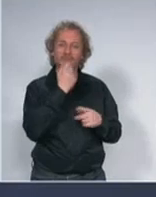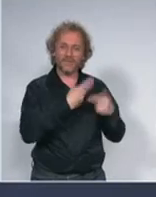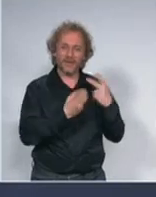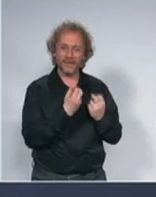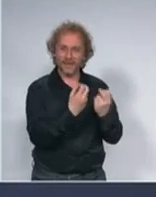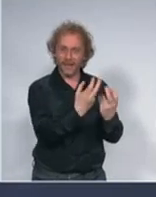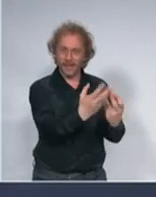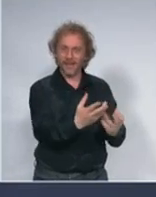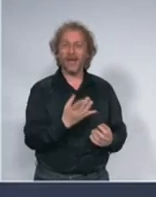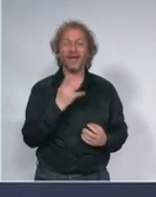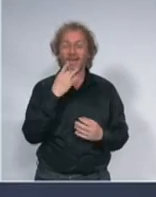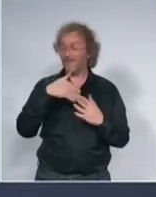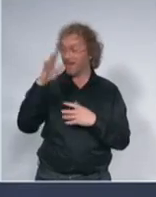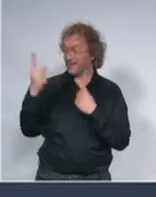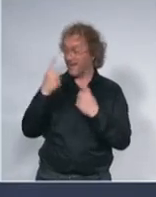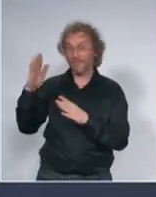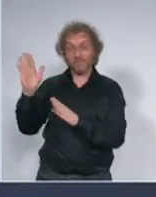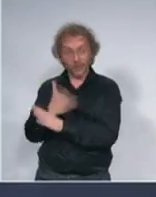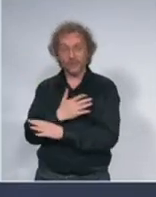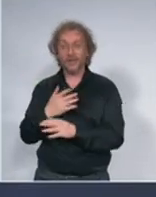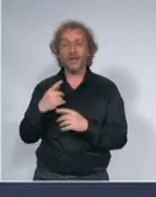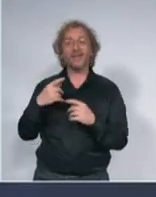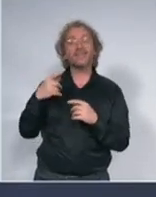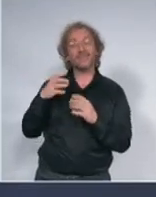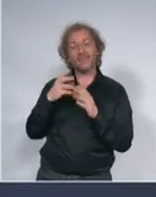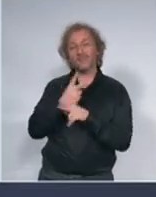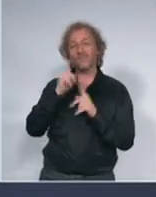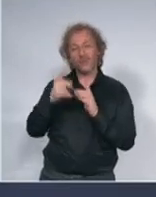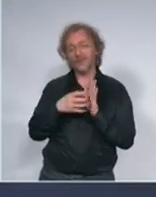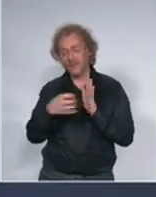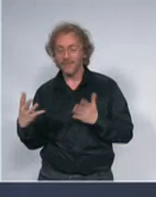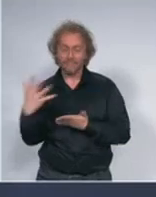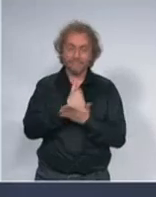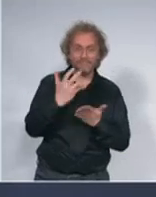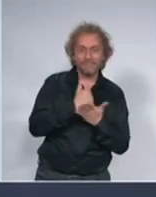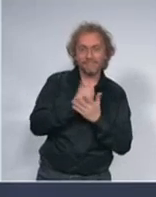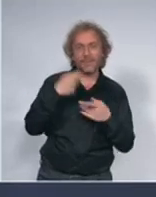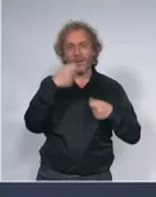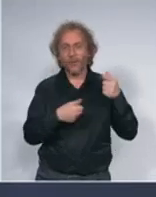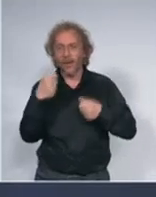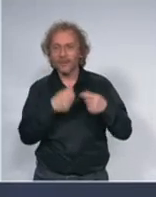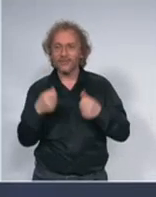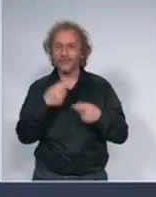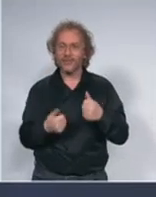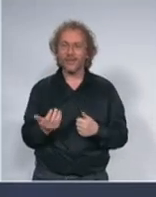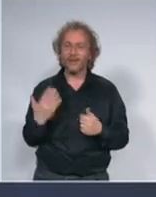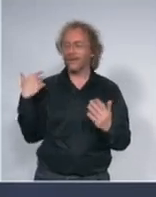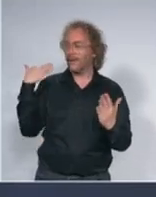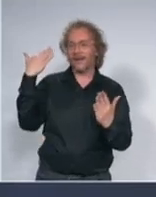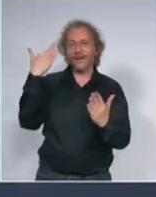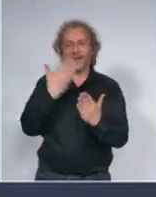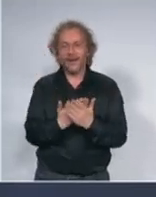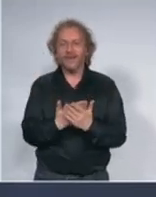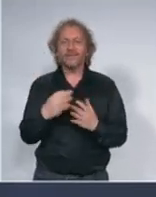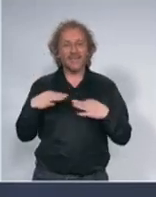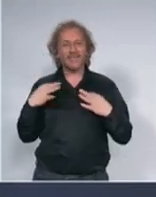posle ovoga i država mora da nastavi i da prihoduje da bi ulagala nazad i u to zdravstvo i